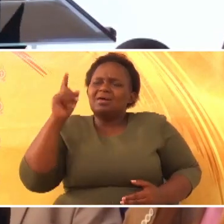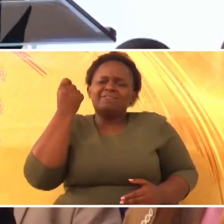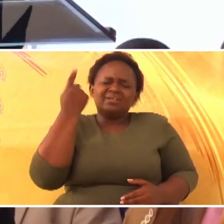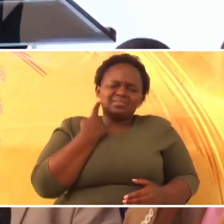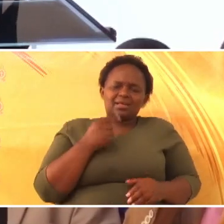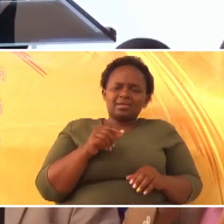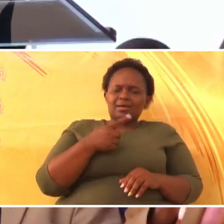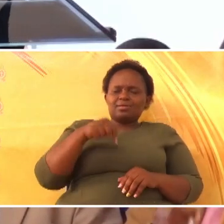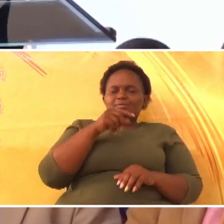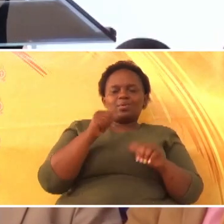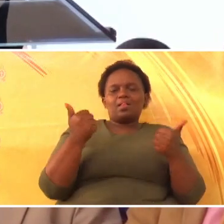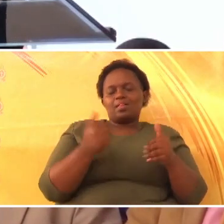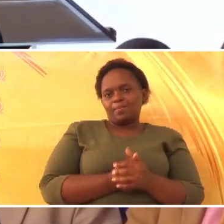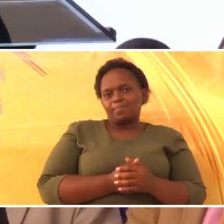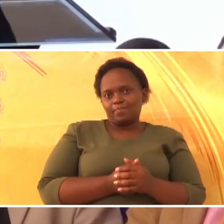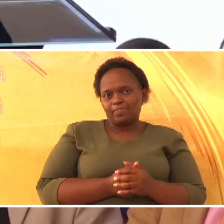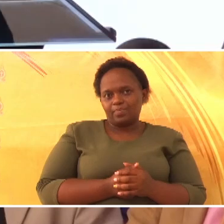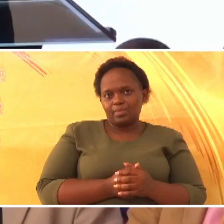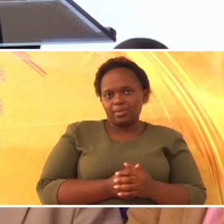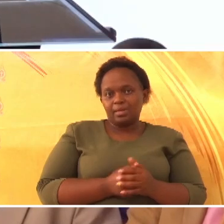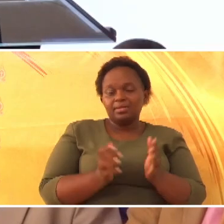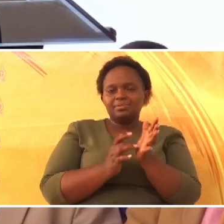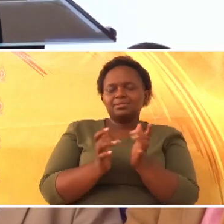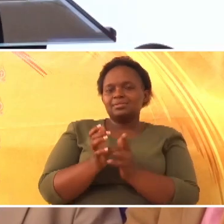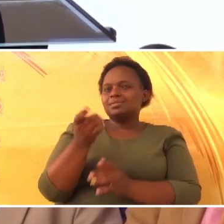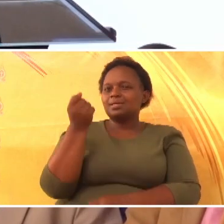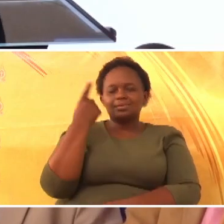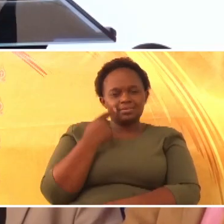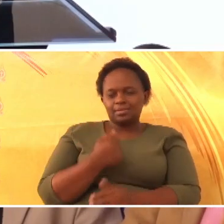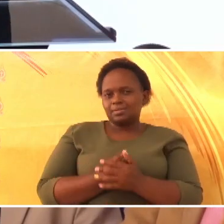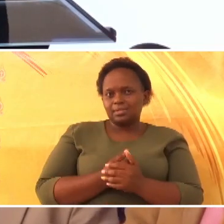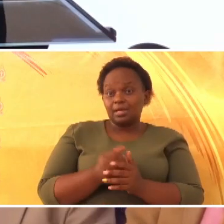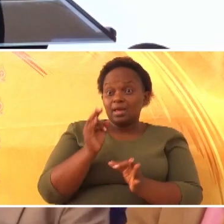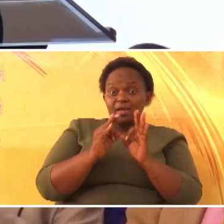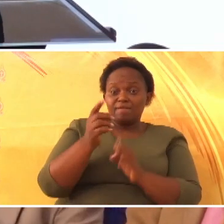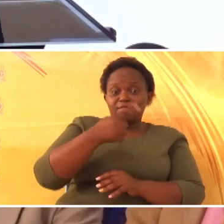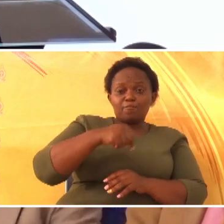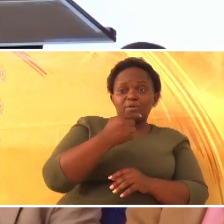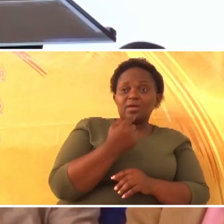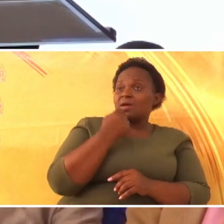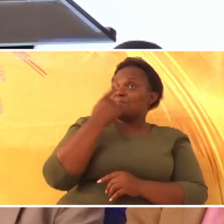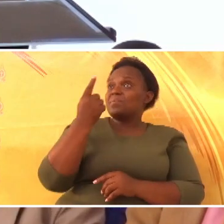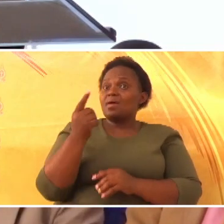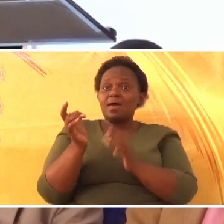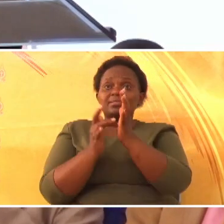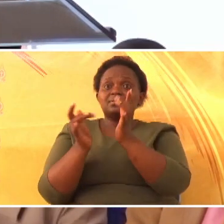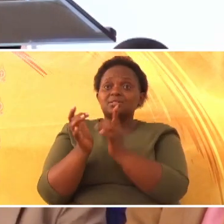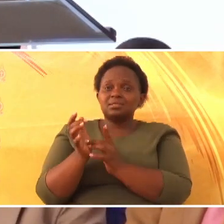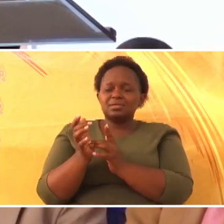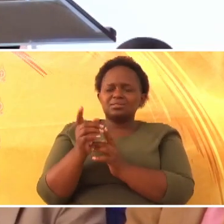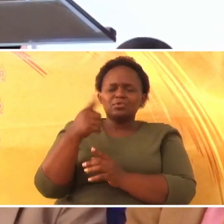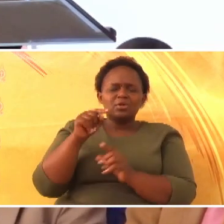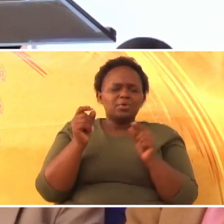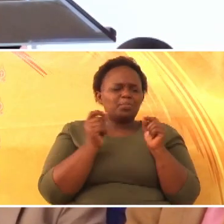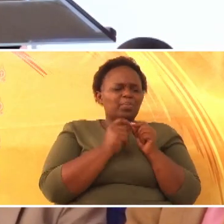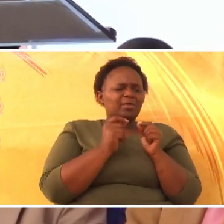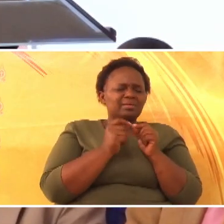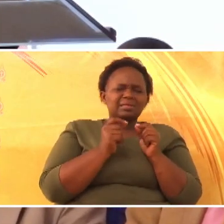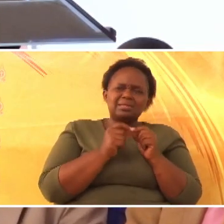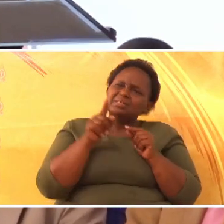Wanaasipiwe. He understands. Tunapo muambia, tunashid, tunaumwa,